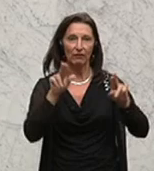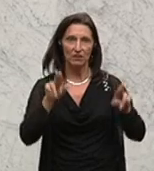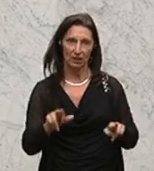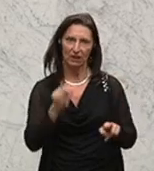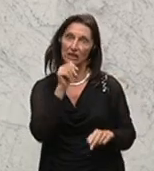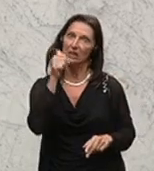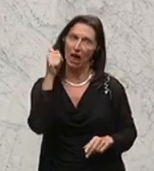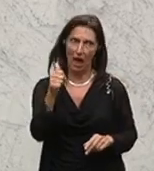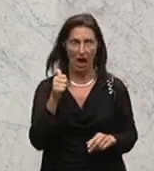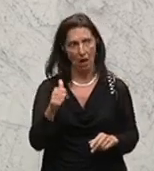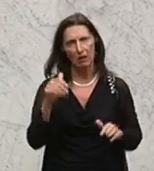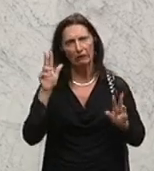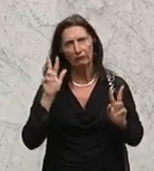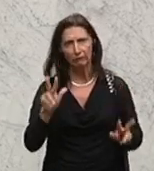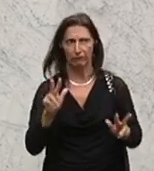nützen müssen.